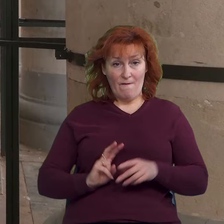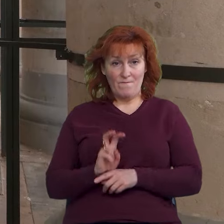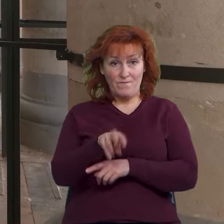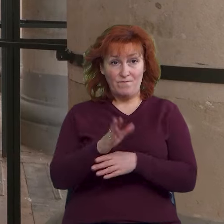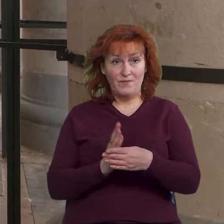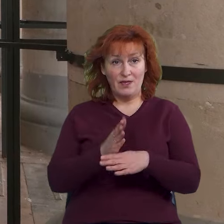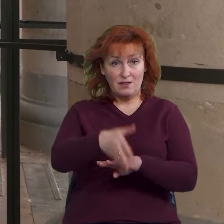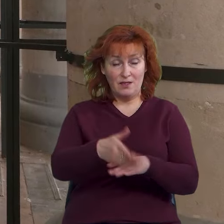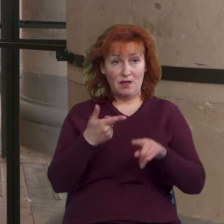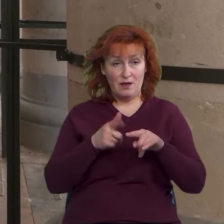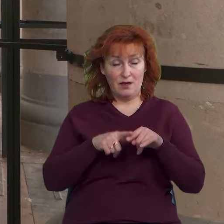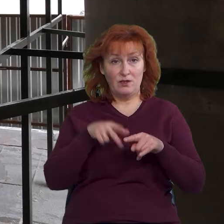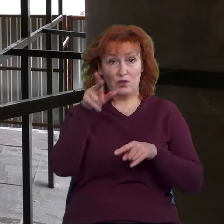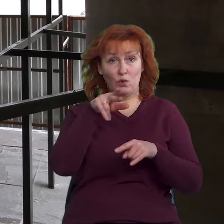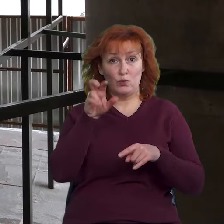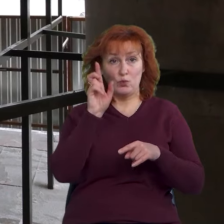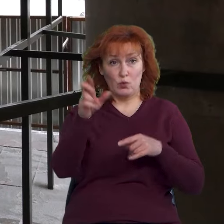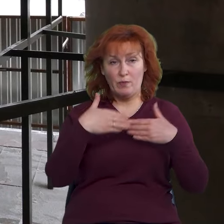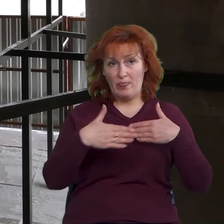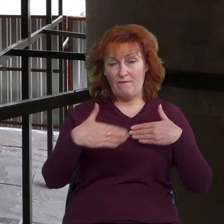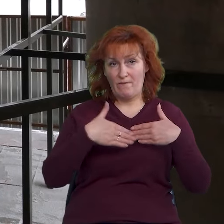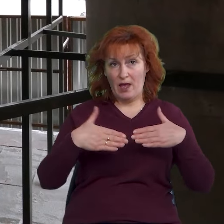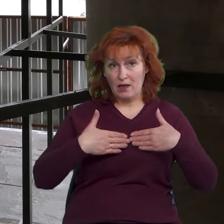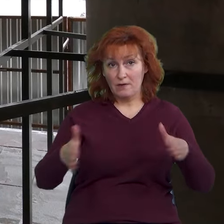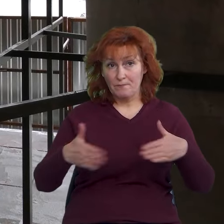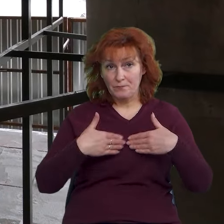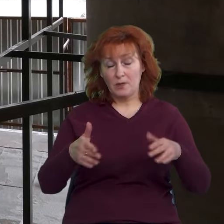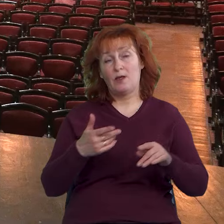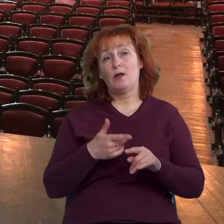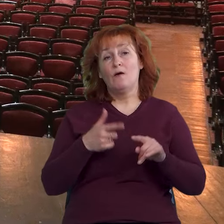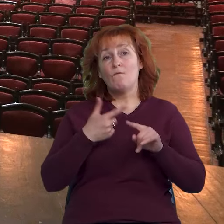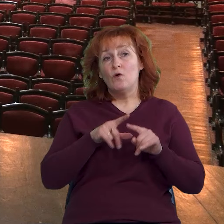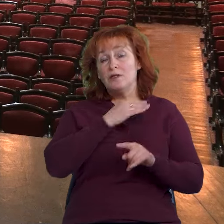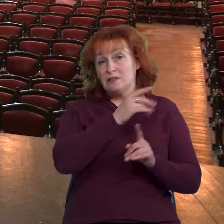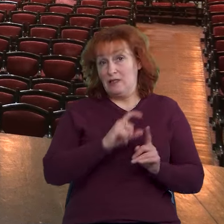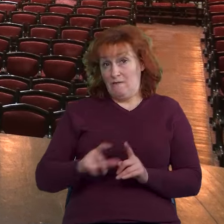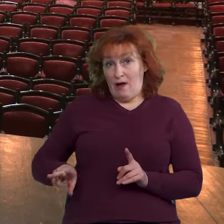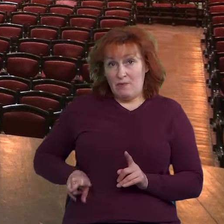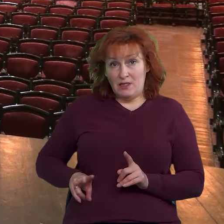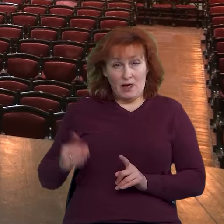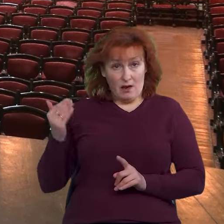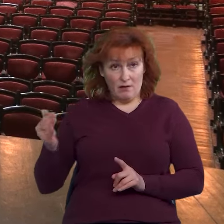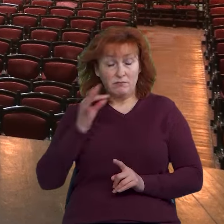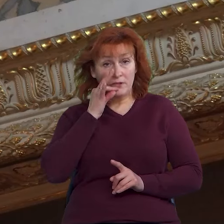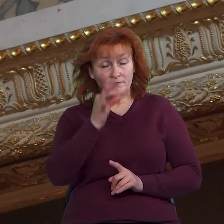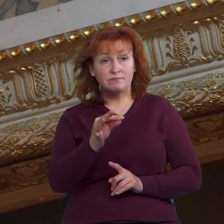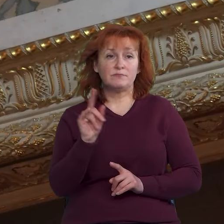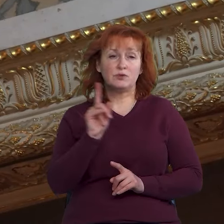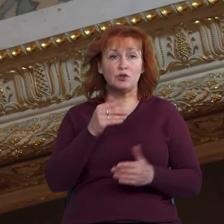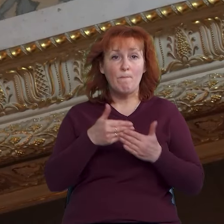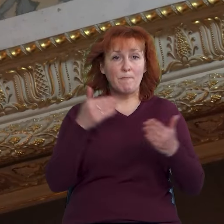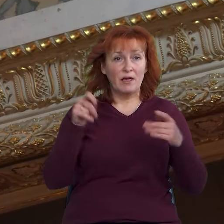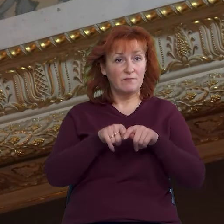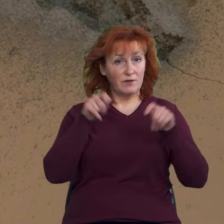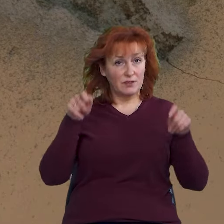Також поряд з головним входом до театру встановили прохідні галереї для безпеки відвідувачів. За словами директора театру Сергія Мойсієнка,